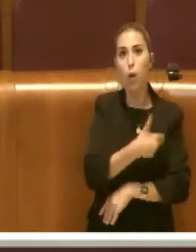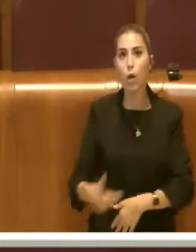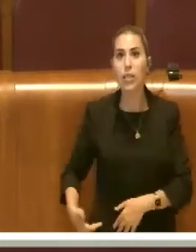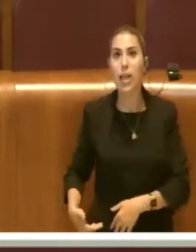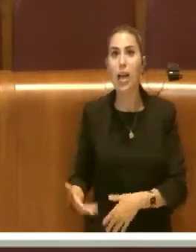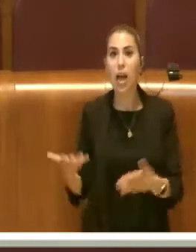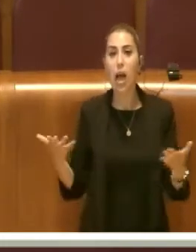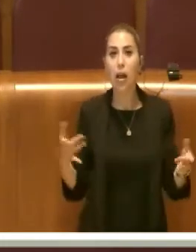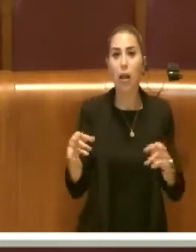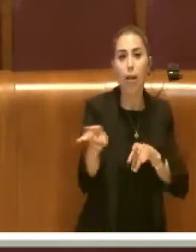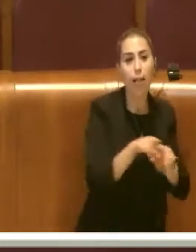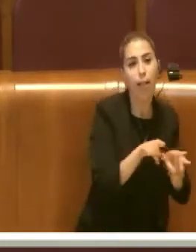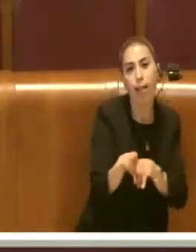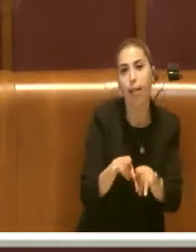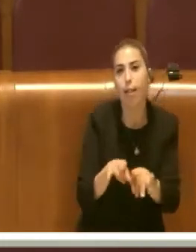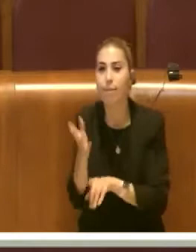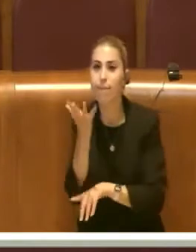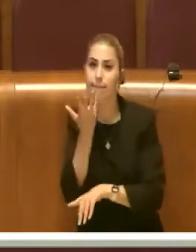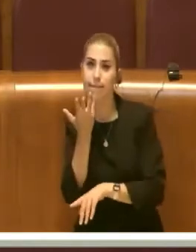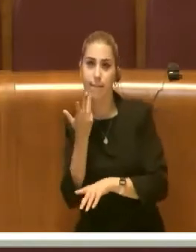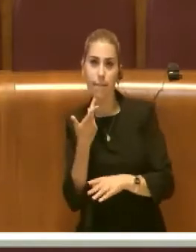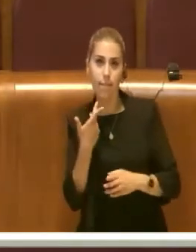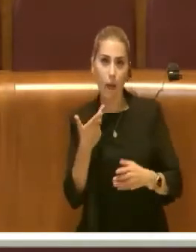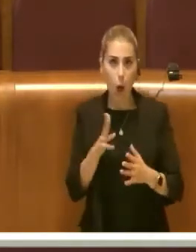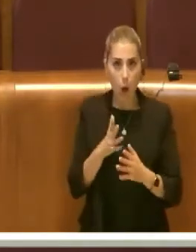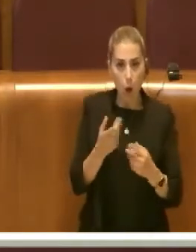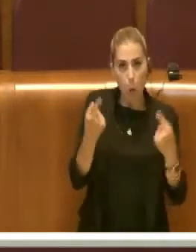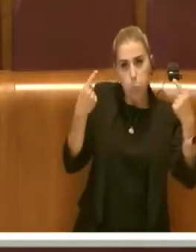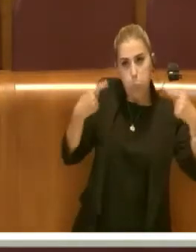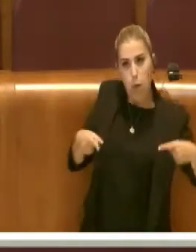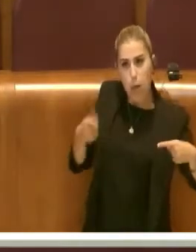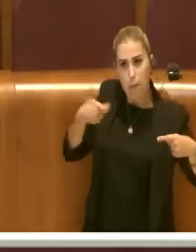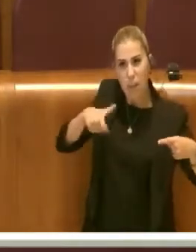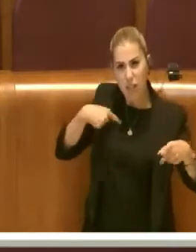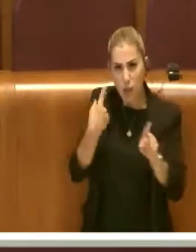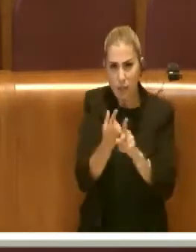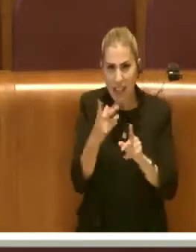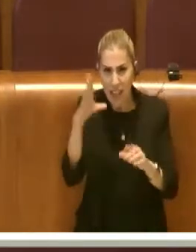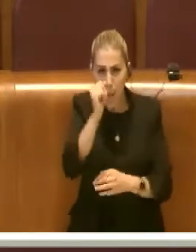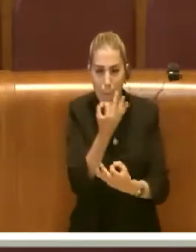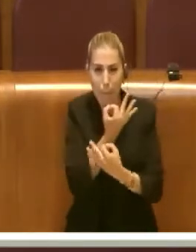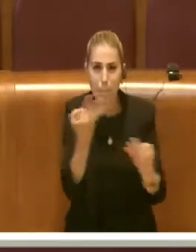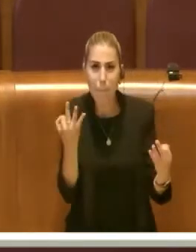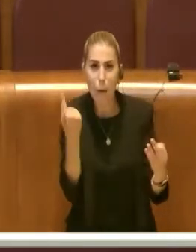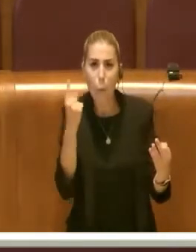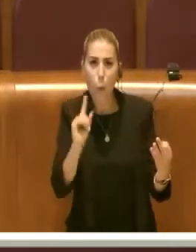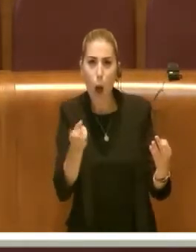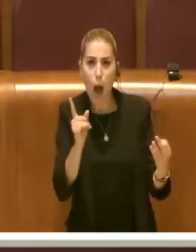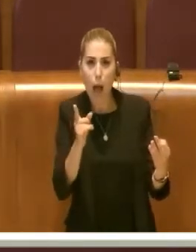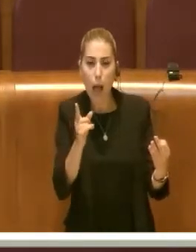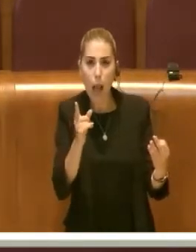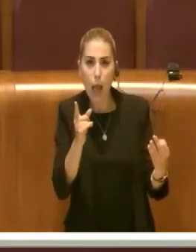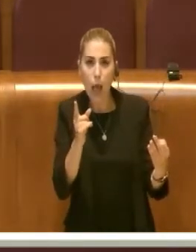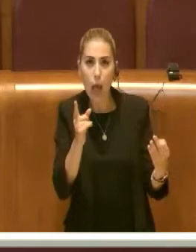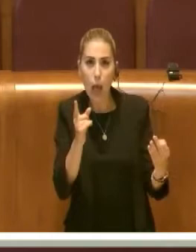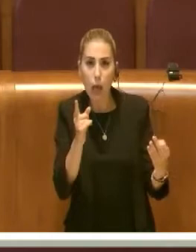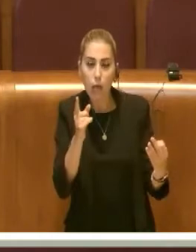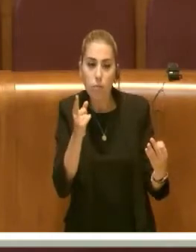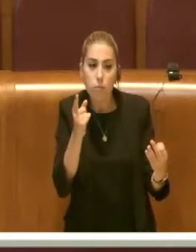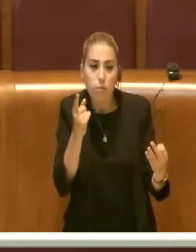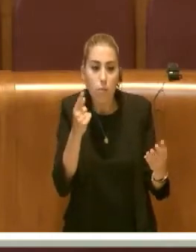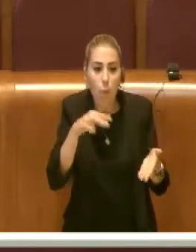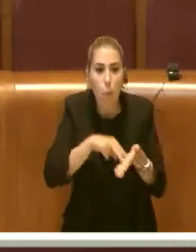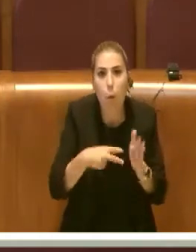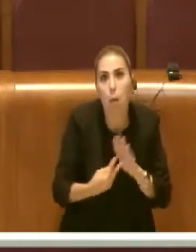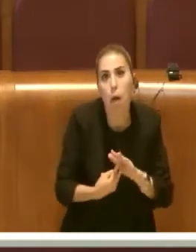opposizioni, perché bisogna capire bene quali sono le ragioni. A me un qualche piccolo sospetto che la